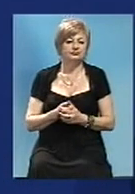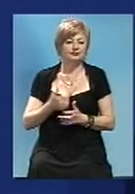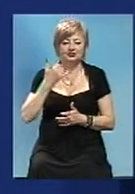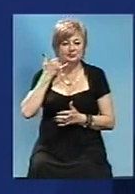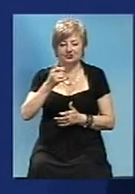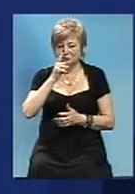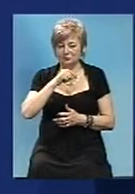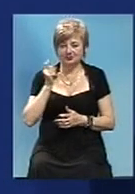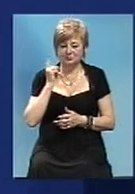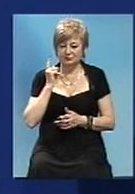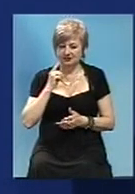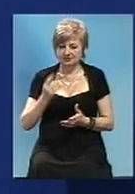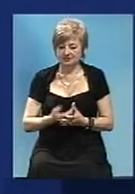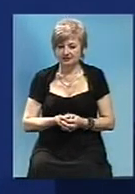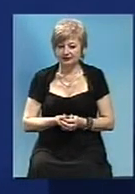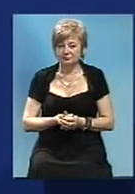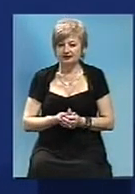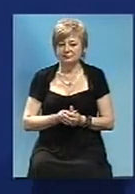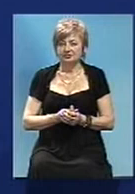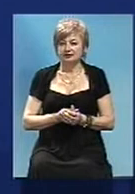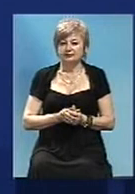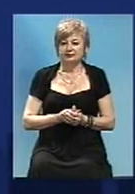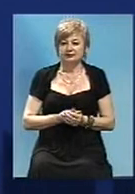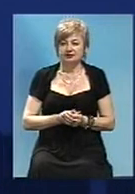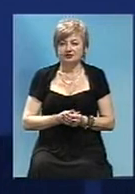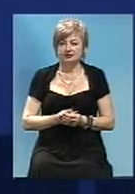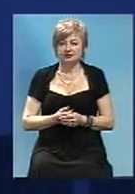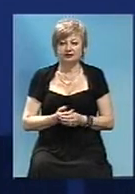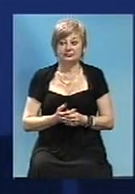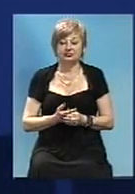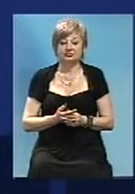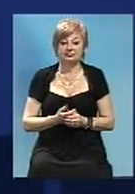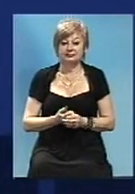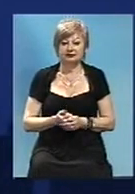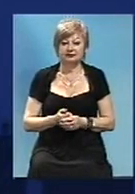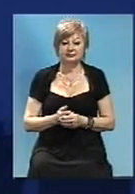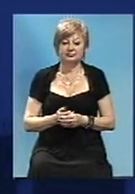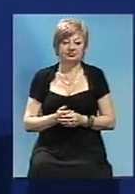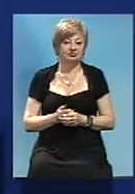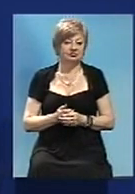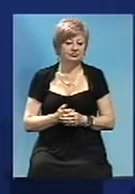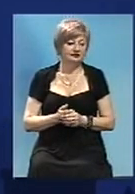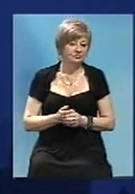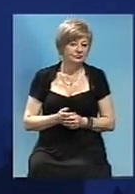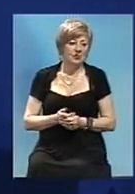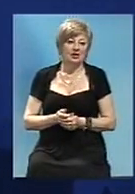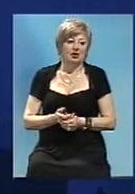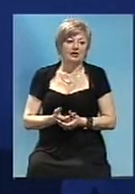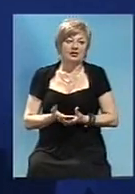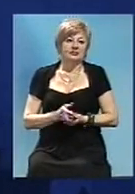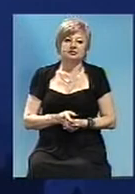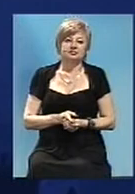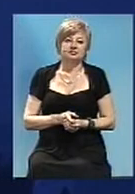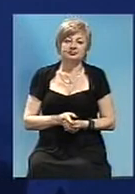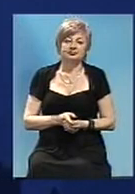асфальтна цеха, вони самі роботи і вкладують його для своїх територій, економить своїх відповідь відповідь три